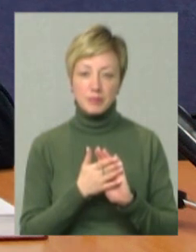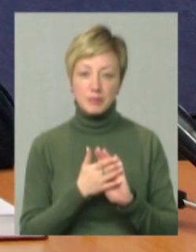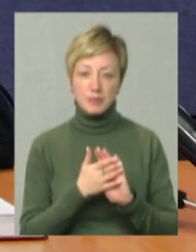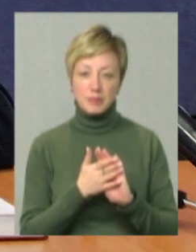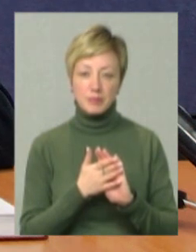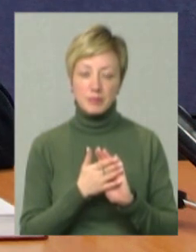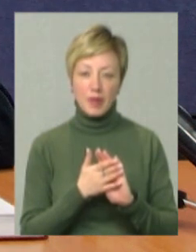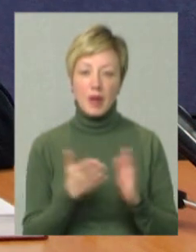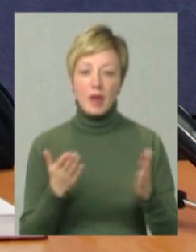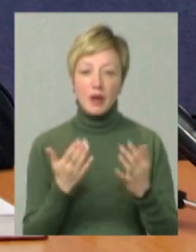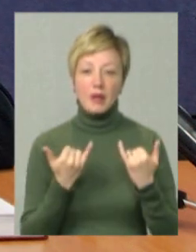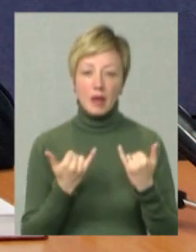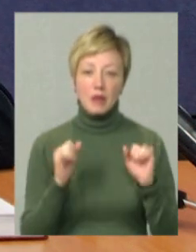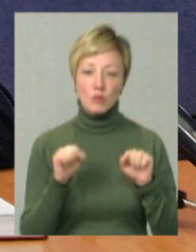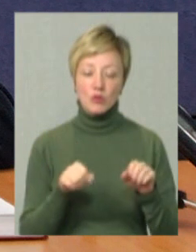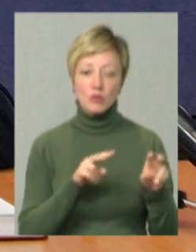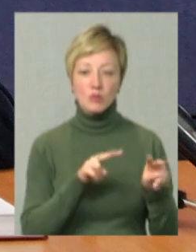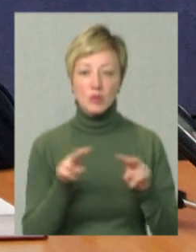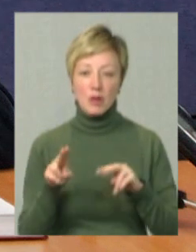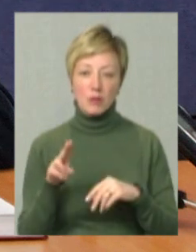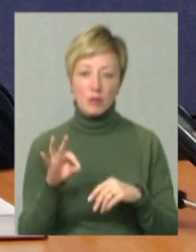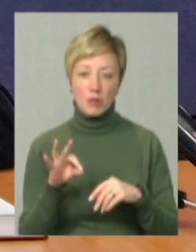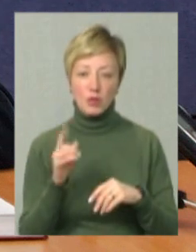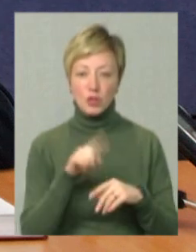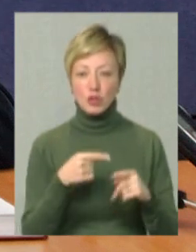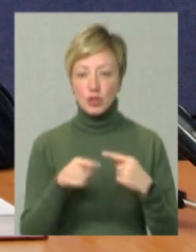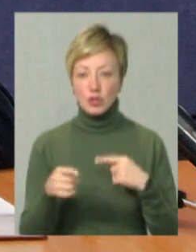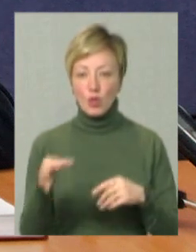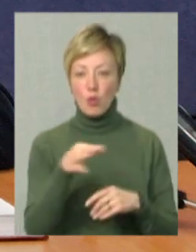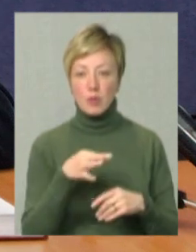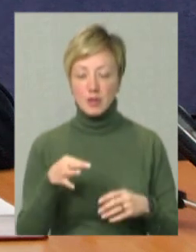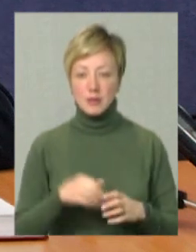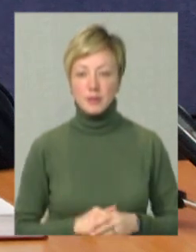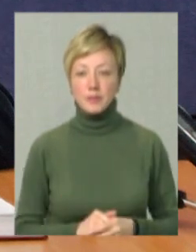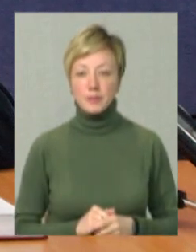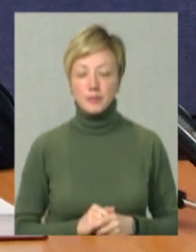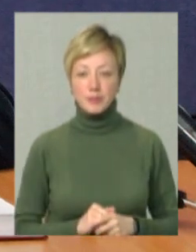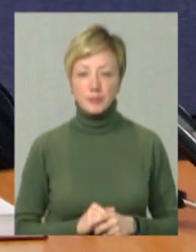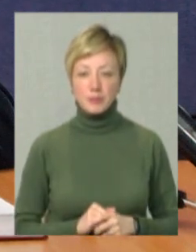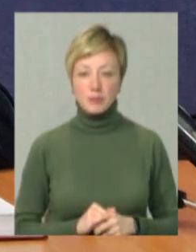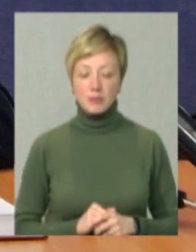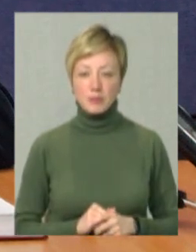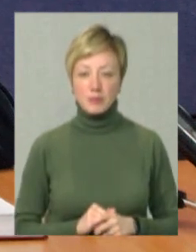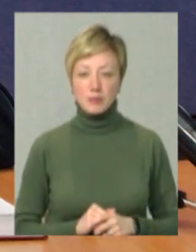можемо спостерігати по тій чи іншій області в Україні.